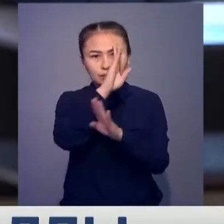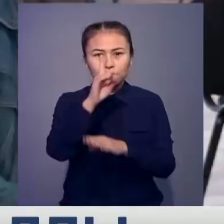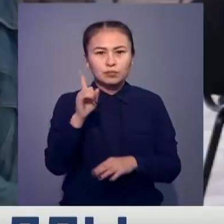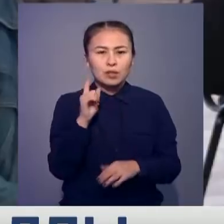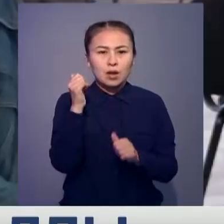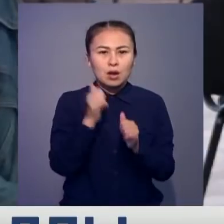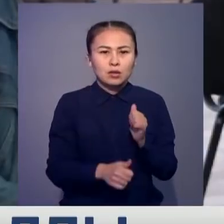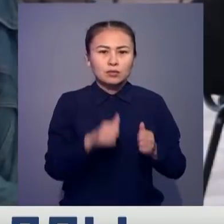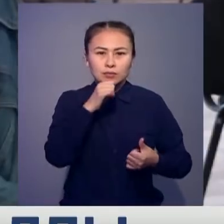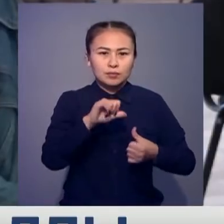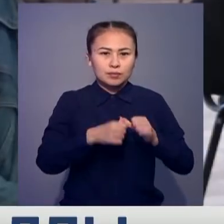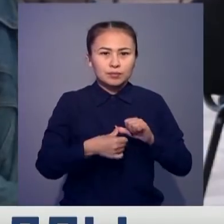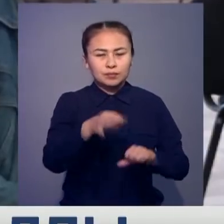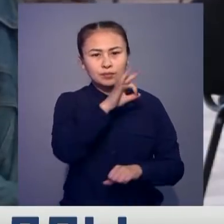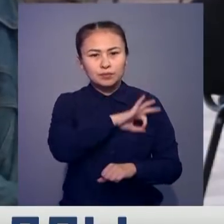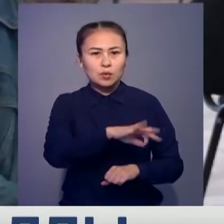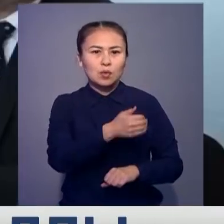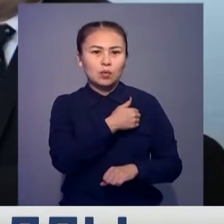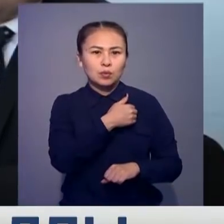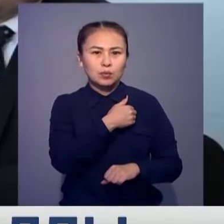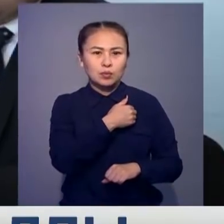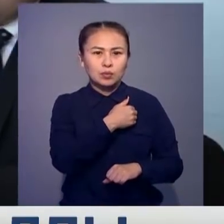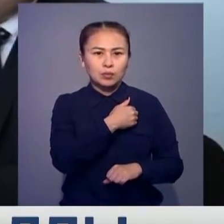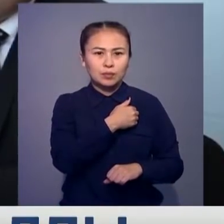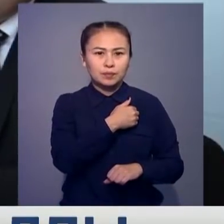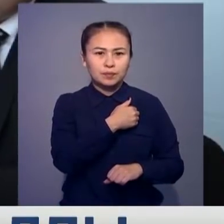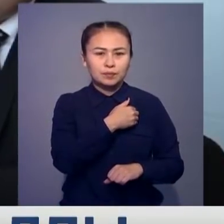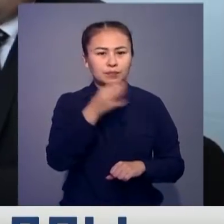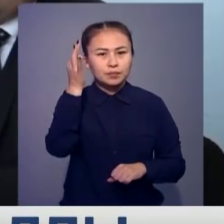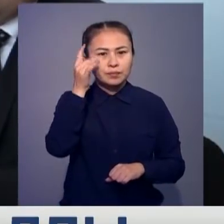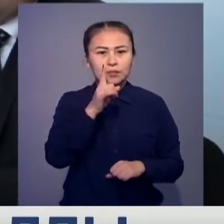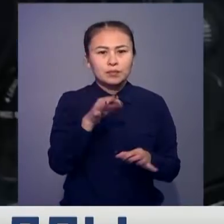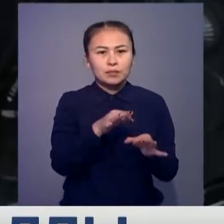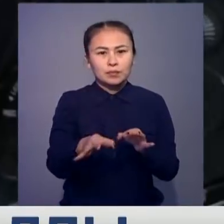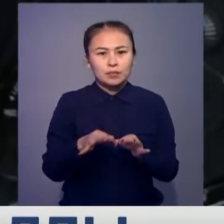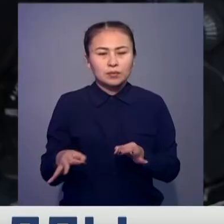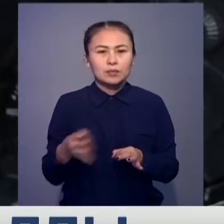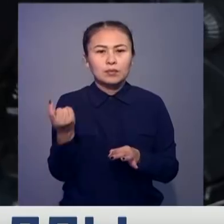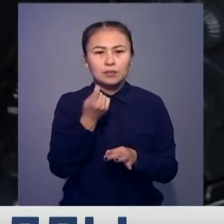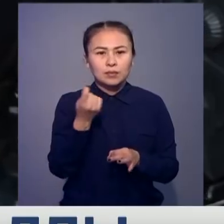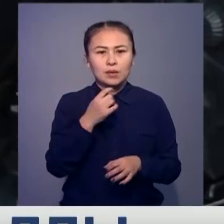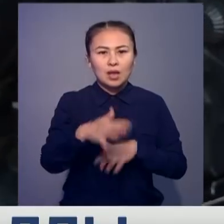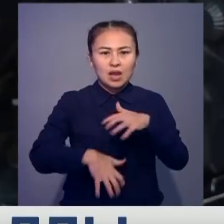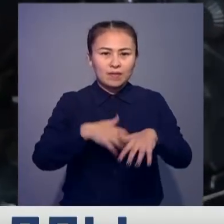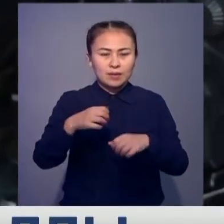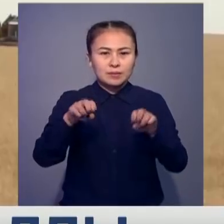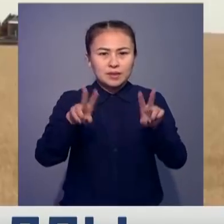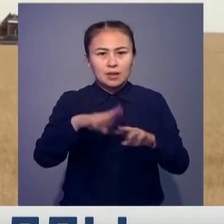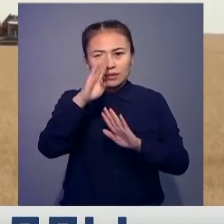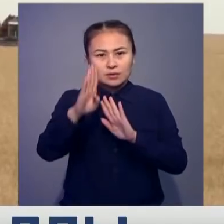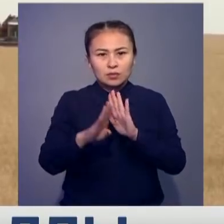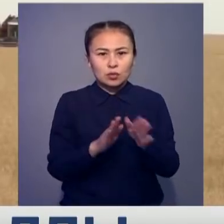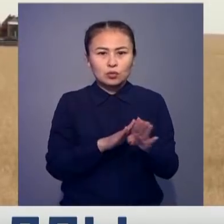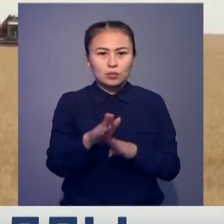айының әрбір сатын ұтымды пайдыланып қалуға тұрсуда. Айтагет өгірек, аймақтағы астық сақтайтын элеваторлар тол